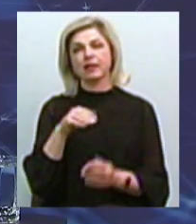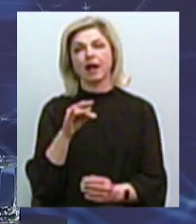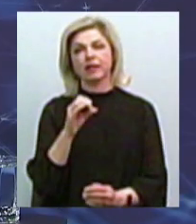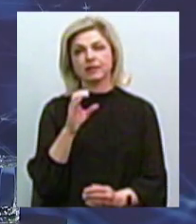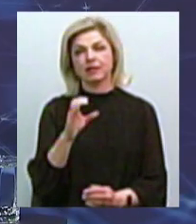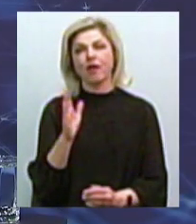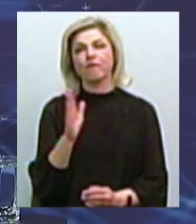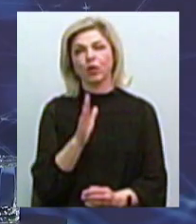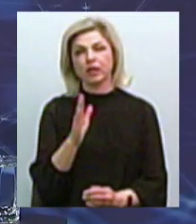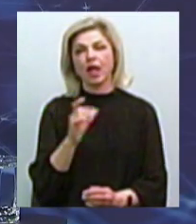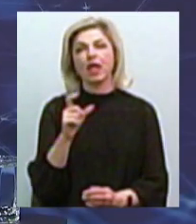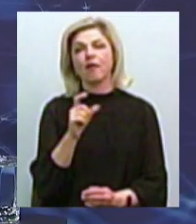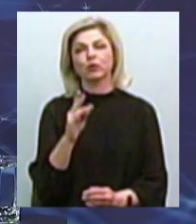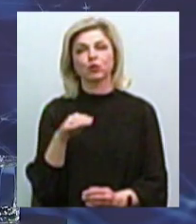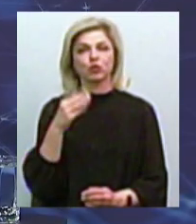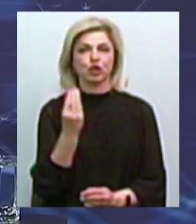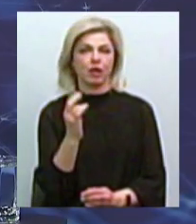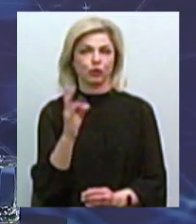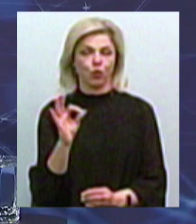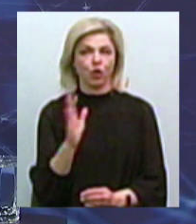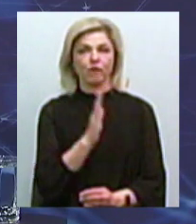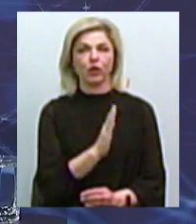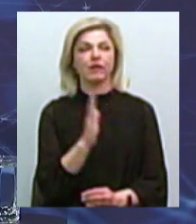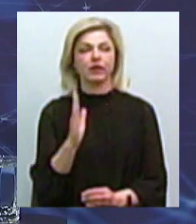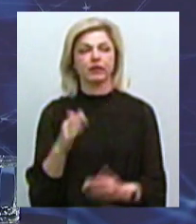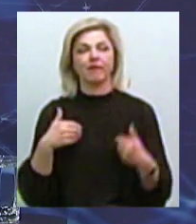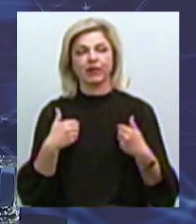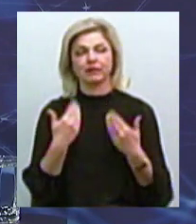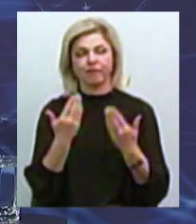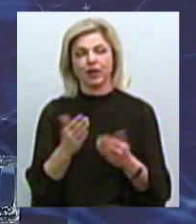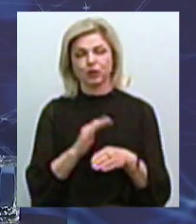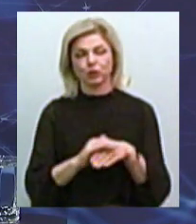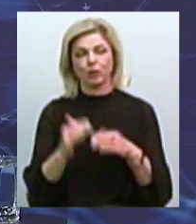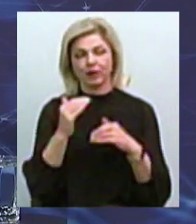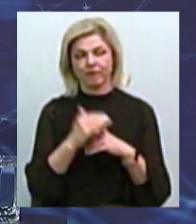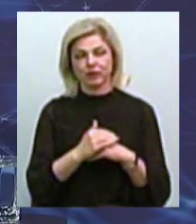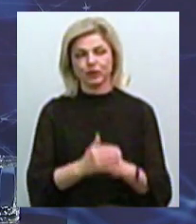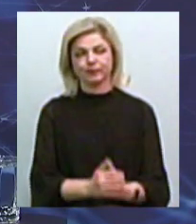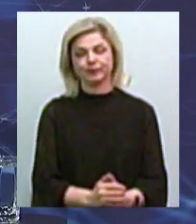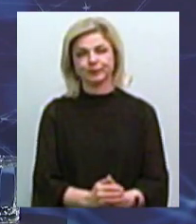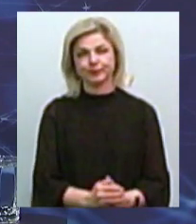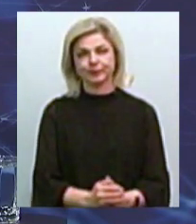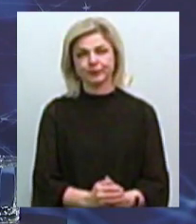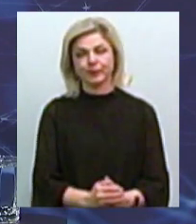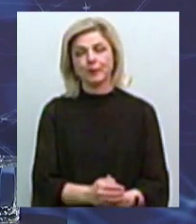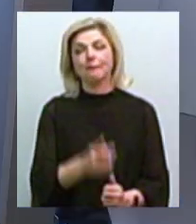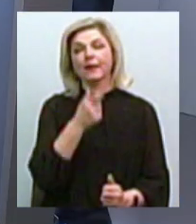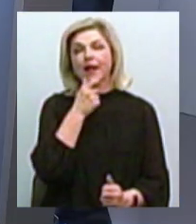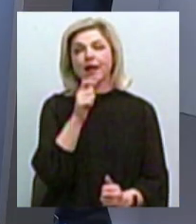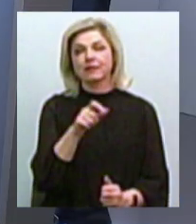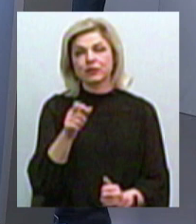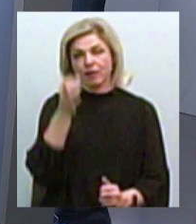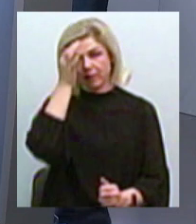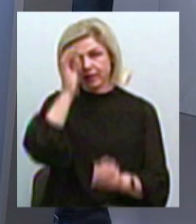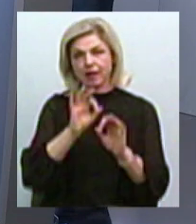Володимир Євтушенко. Володимир Вікторович, я вас вітаю в нашій студії. Добрий вечір. Добрий вечір. А глядачам я нагадую, що ми